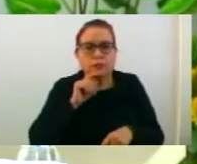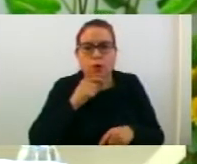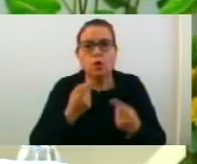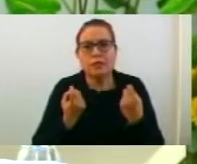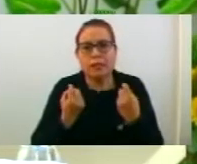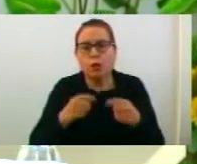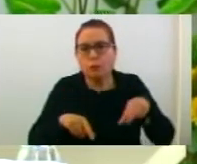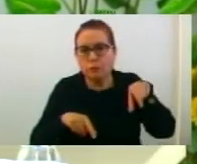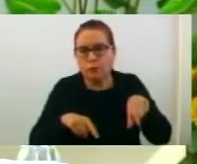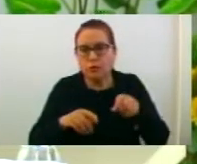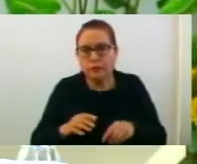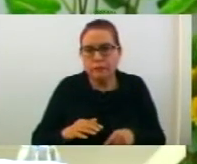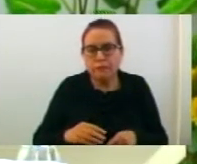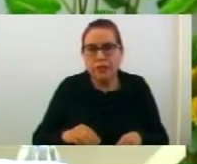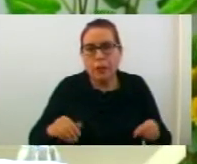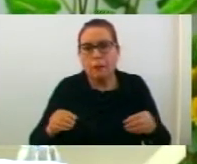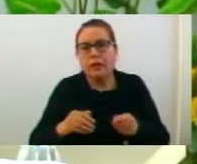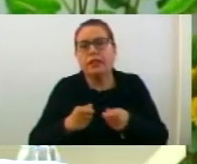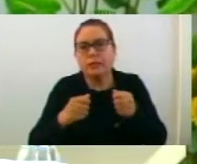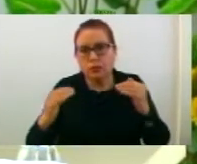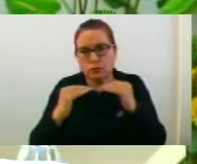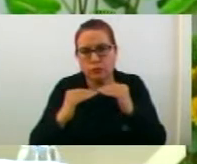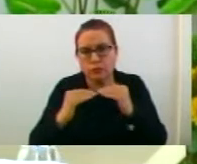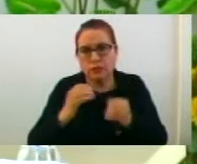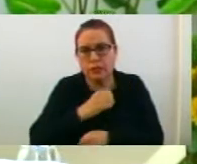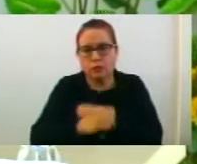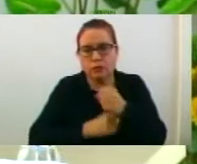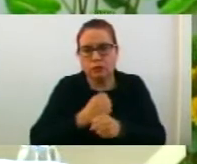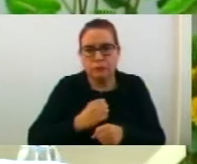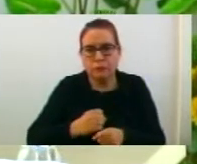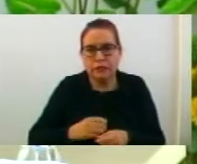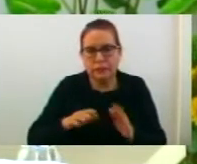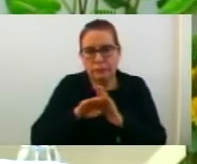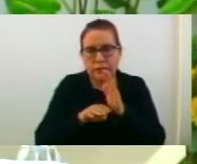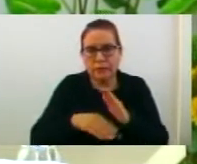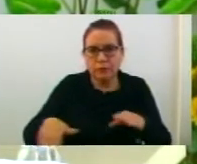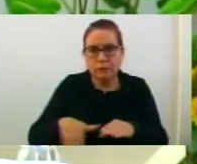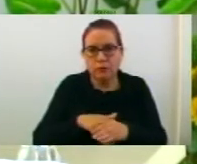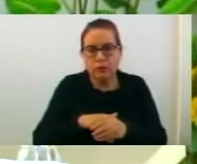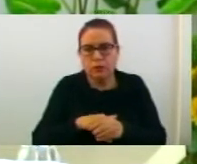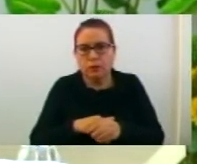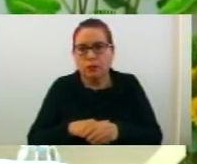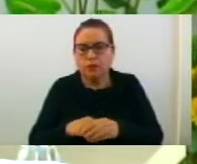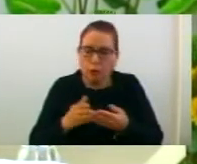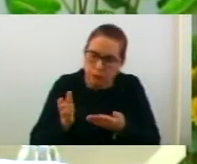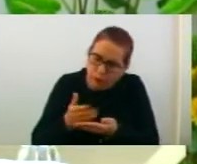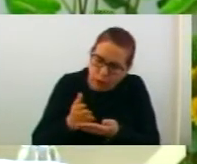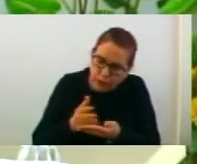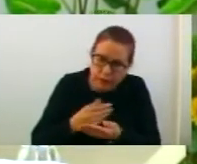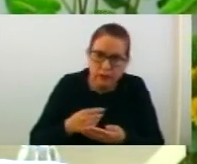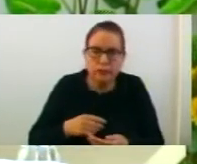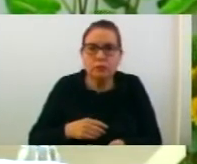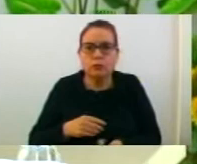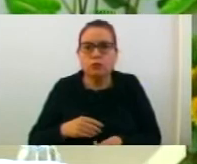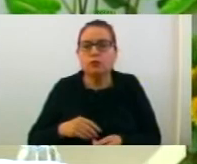Попчева. 17 барни согласност на годишният план за върботуване за 2018 година на локалната уставна библиотека